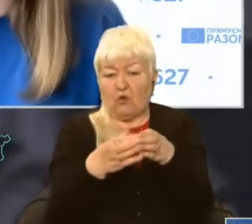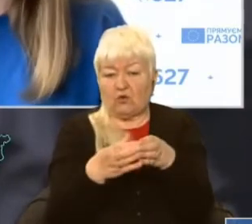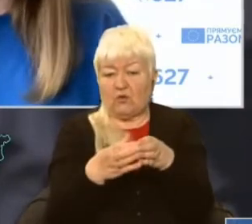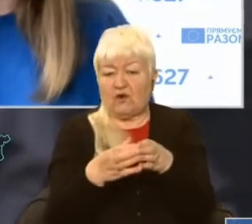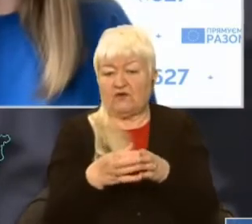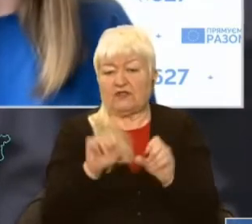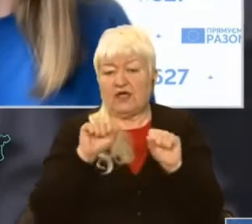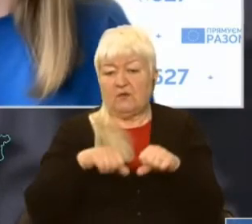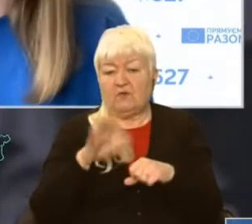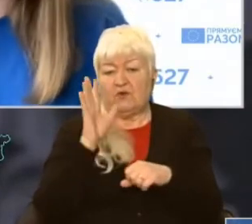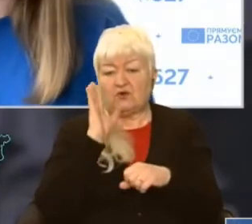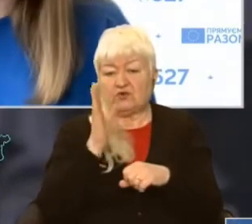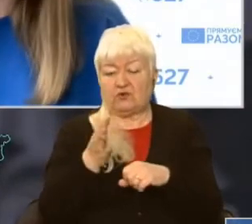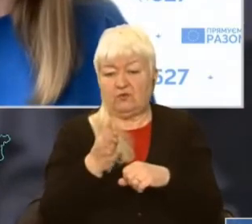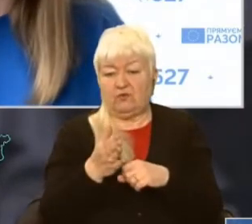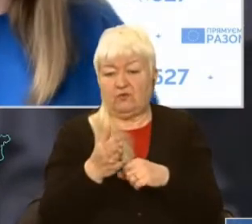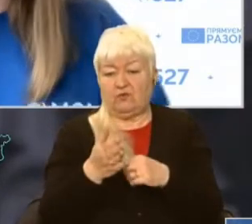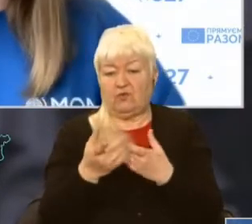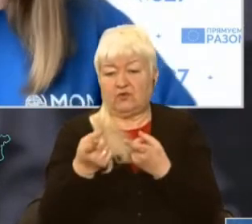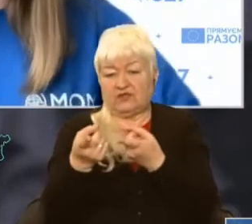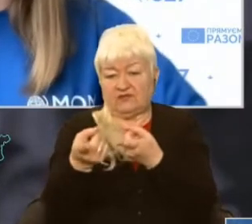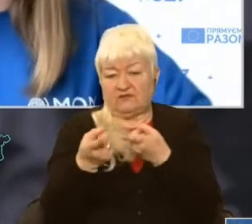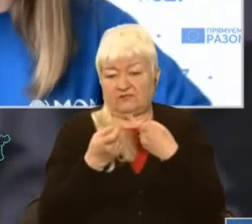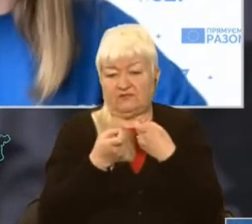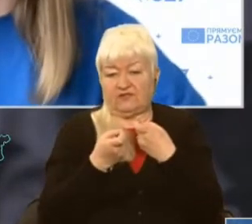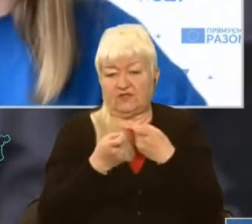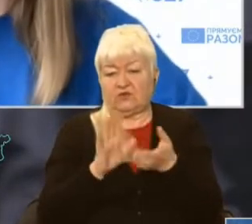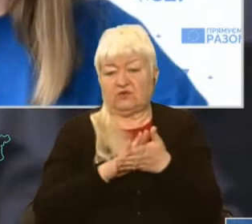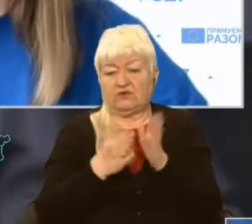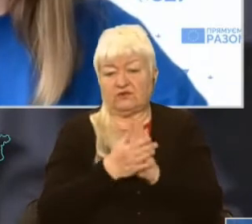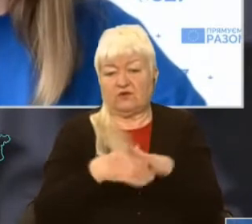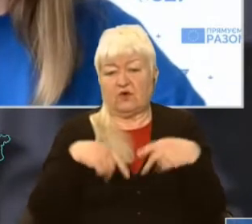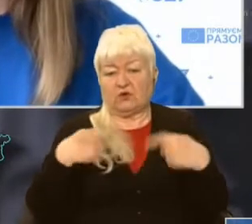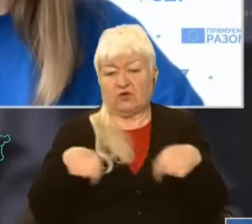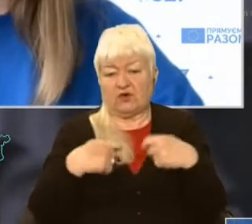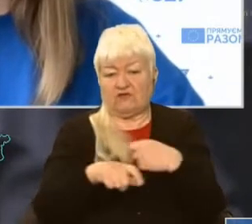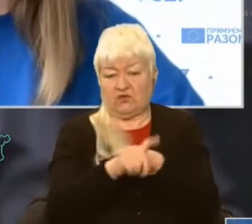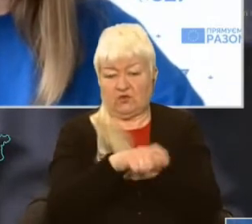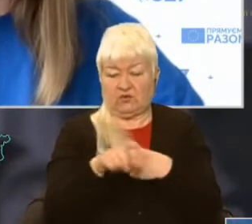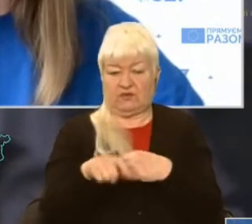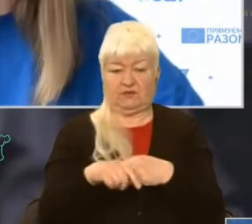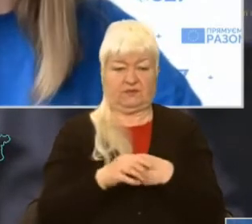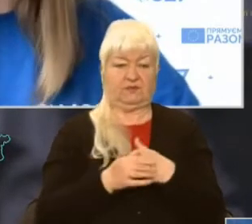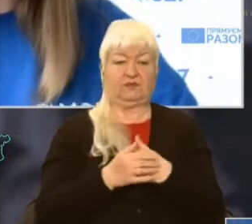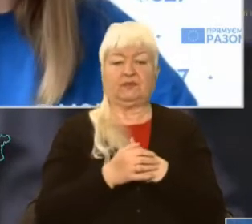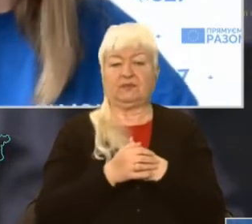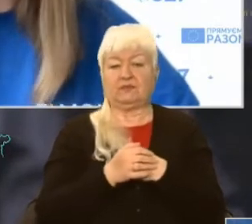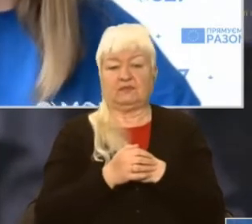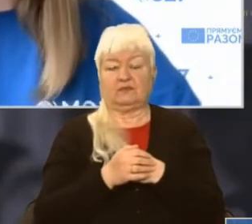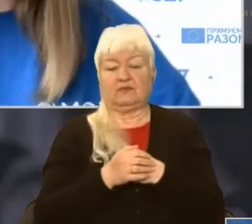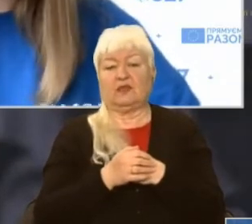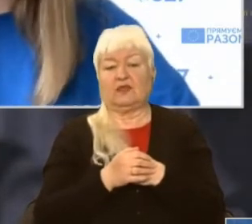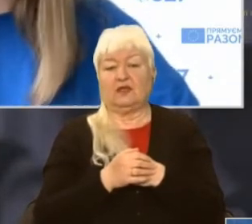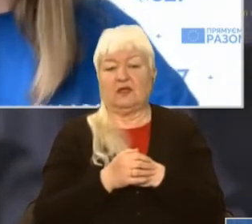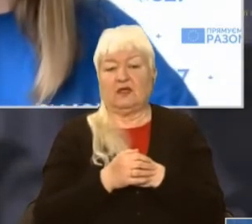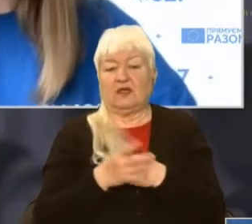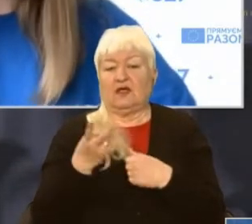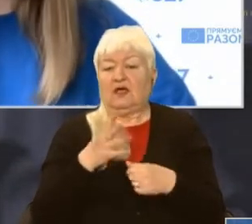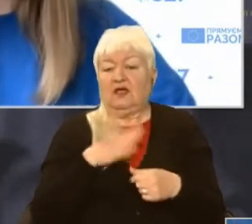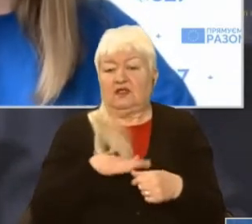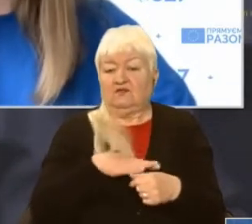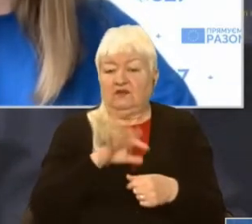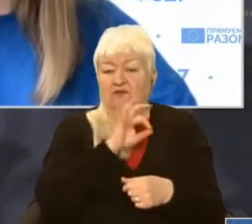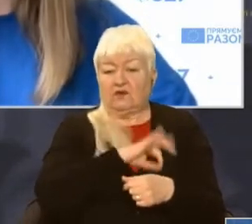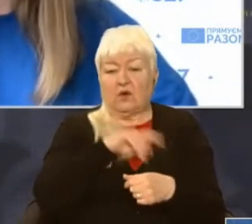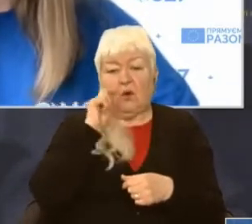і можуть бути вербувальники, які згодом втягнуть вас в ситуацію торгівлі людьми. От, знову ж таки, повторюю власне питання, навіщо